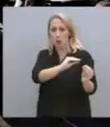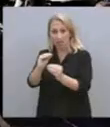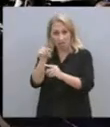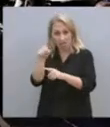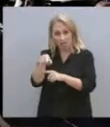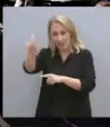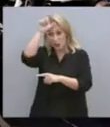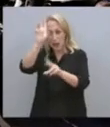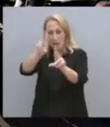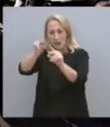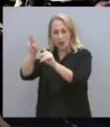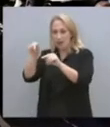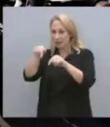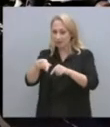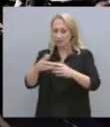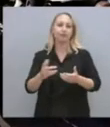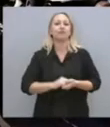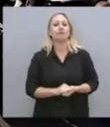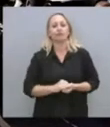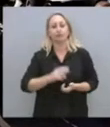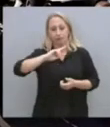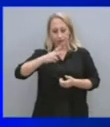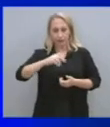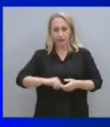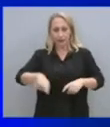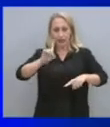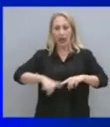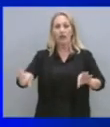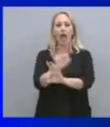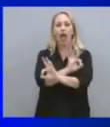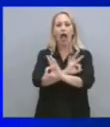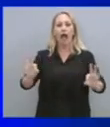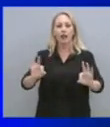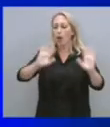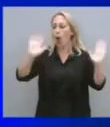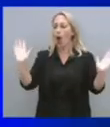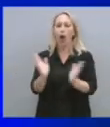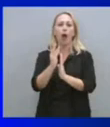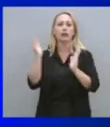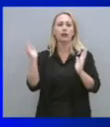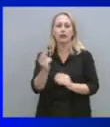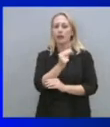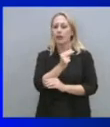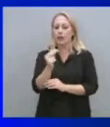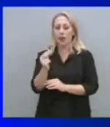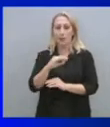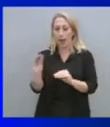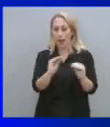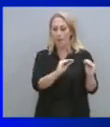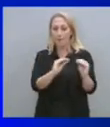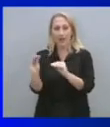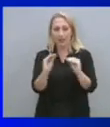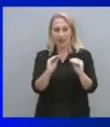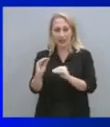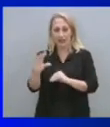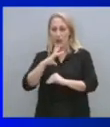Η χώρα είναι έτοιμη να αντιμετωπίσει οποιαδήποτε πρόκληση στο μέτωπο των μεταναστευτικών